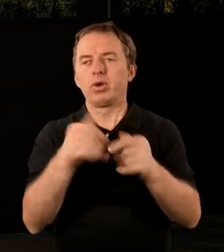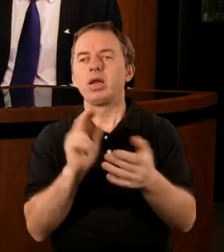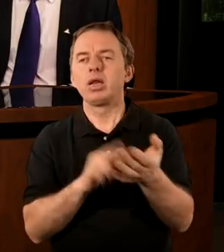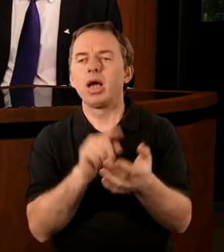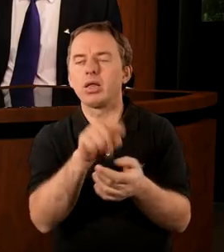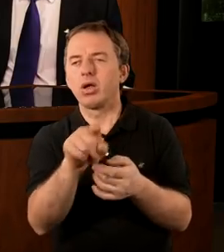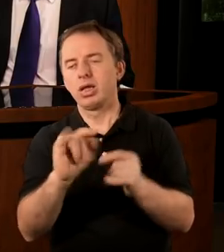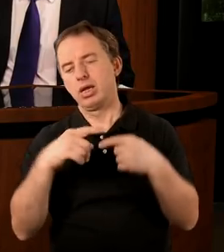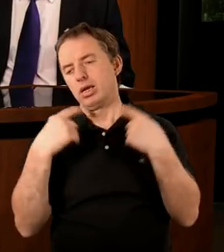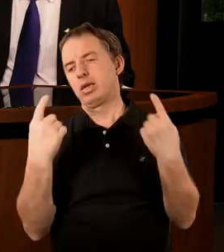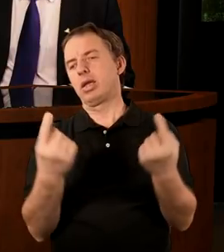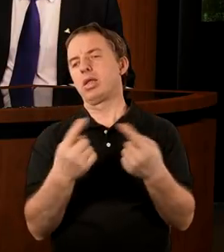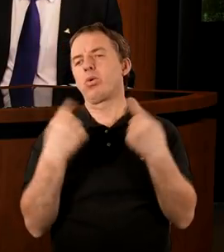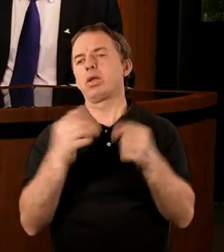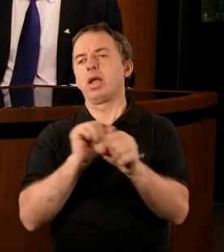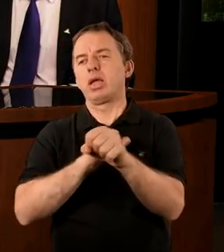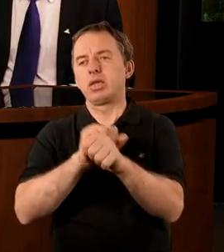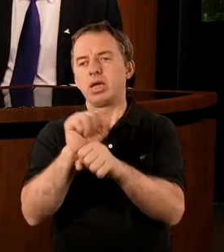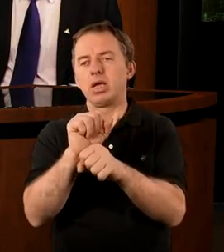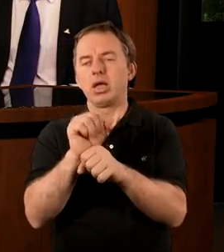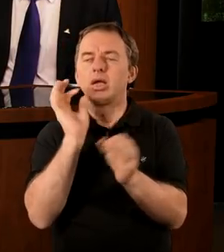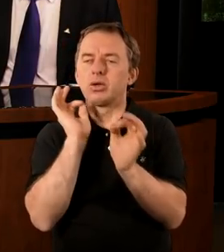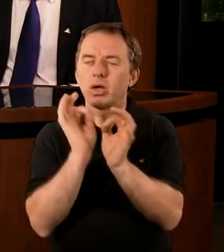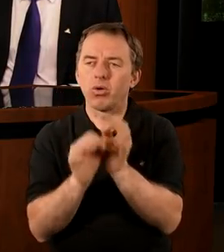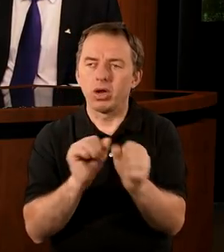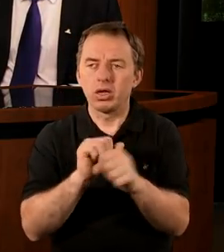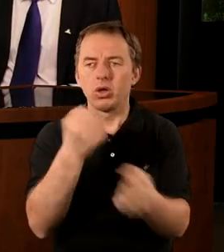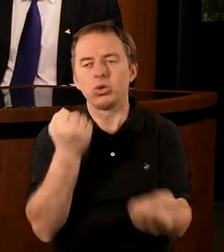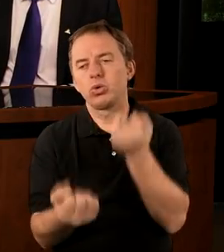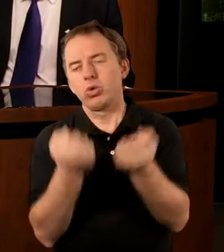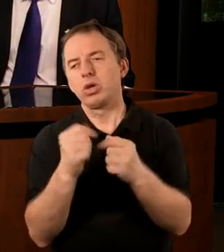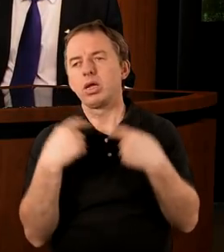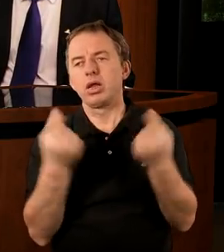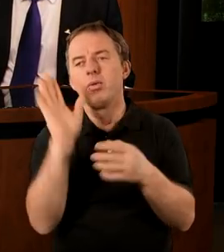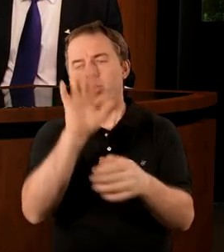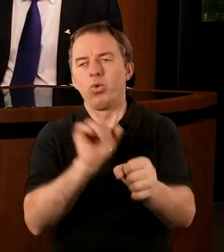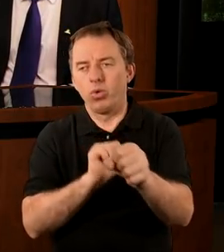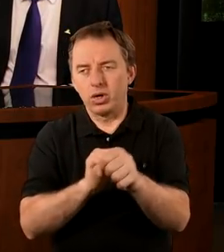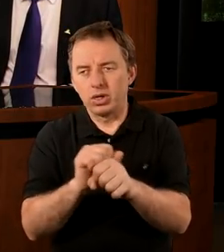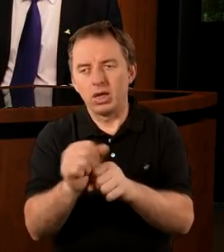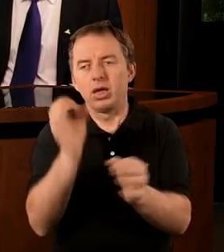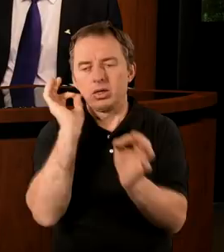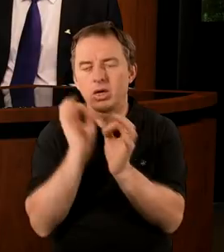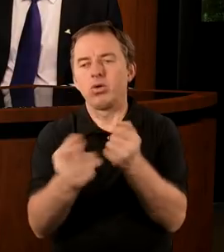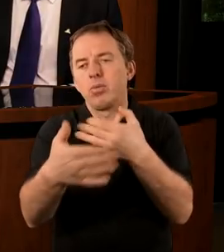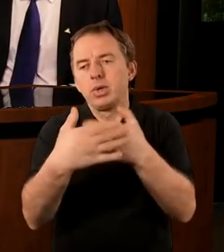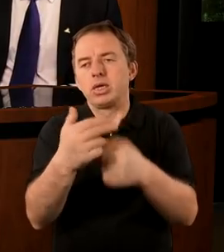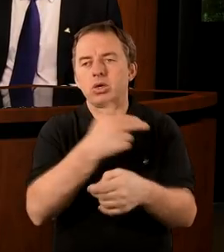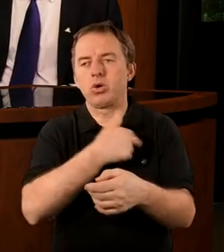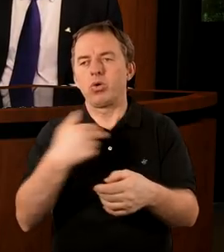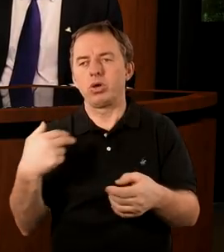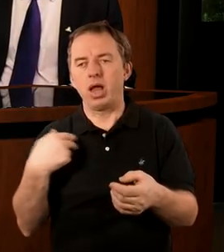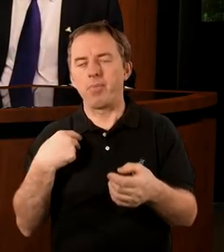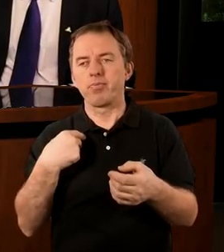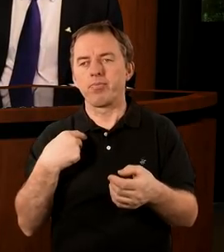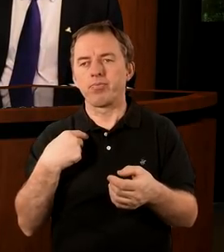względu na to, w jakiej sytuacji jesteśmy, ale szczególnie w tych takich trudnych sytuacjach Bóg jest szczególnie blisko nas.